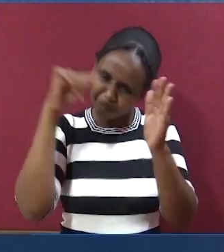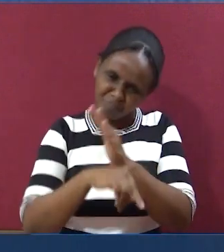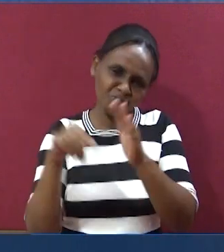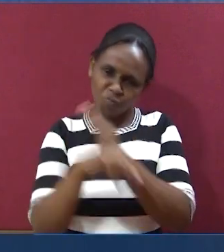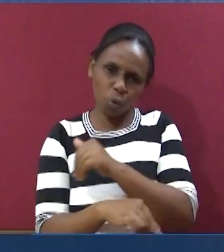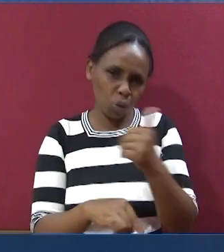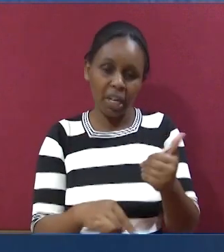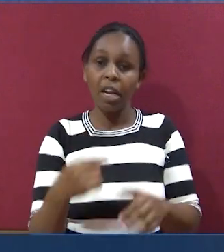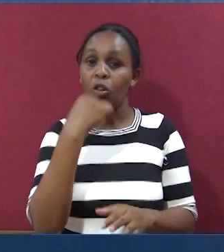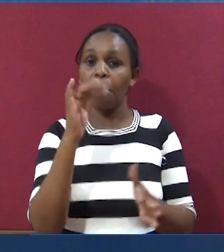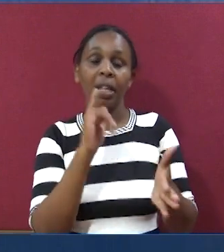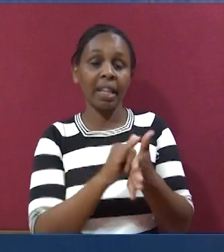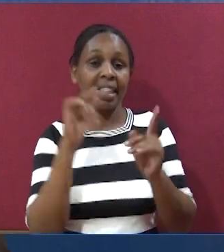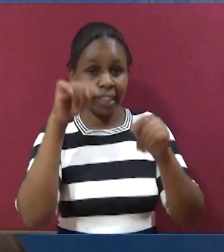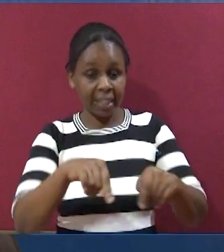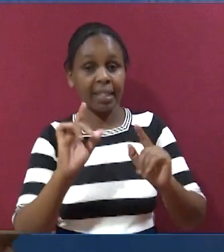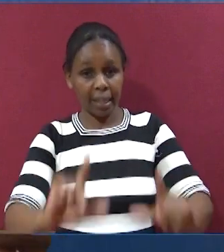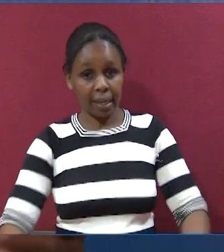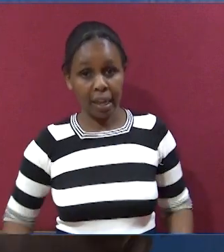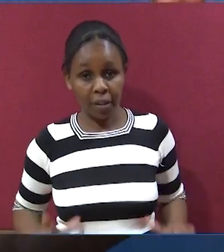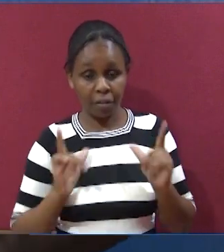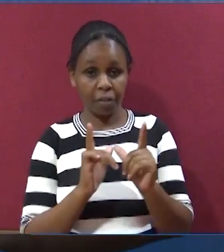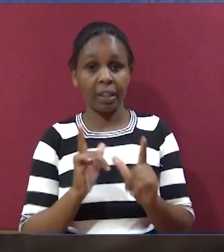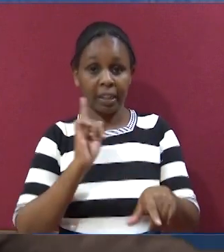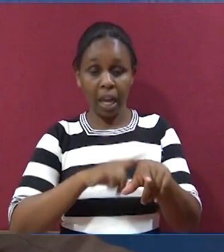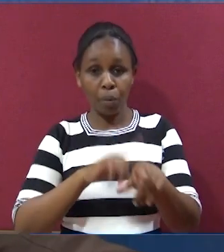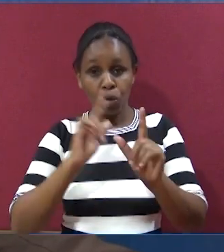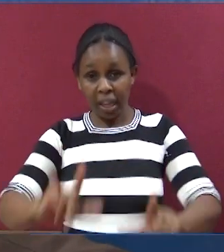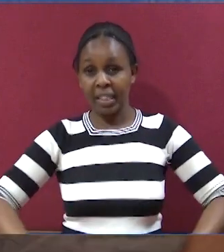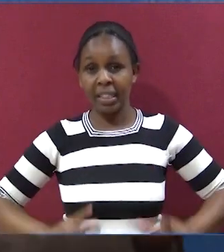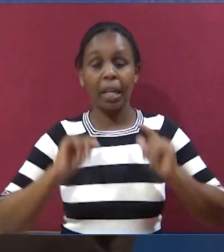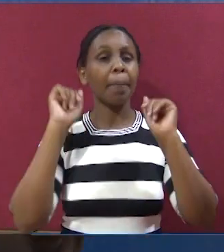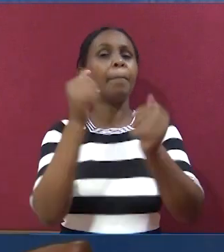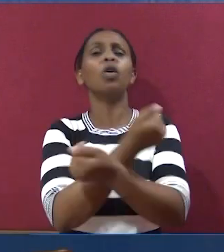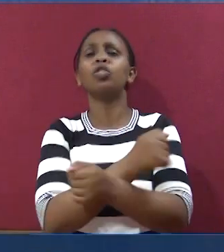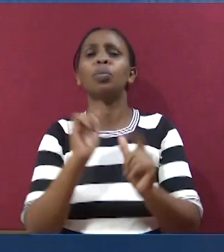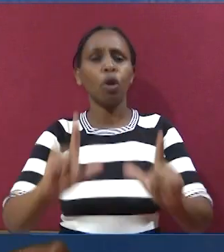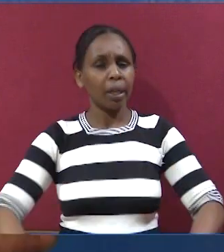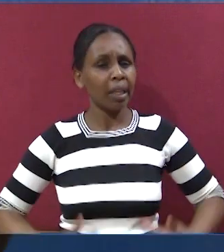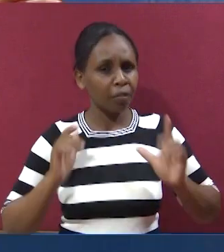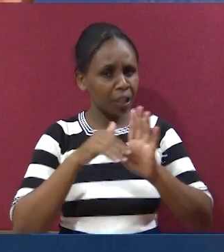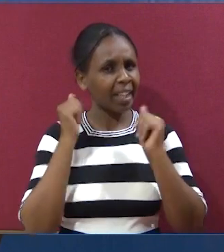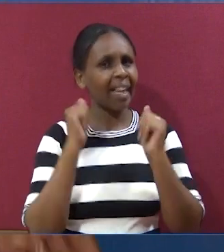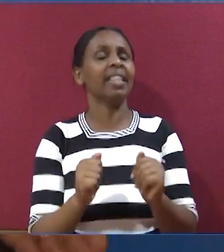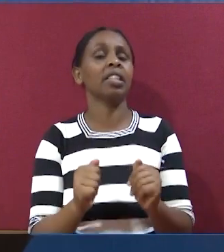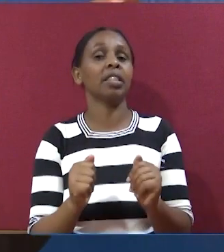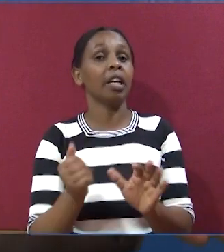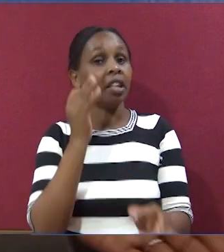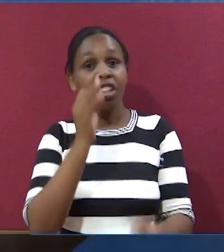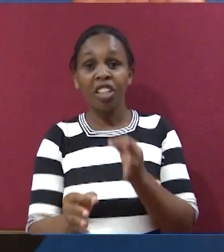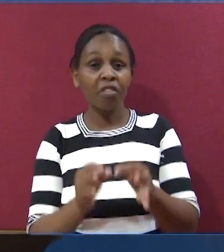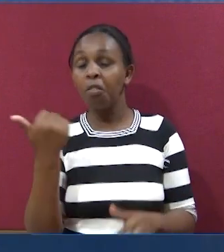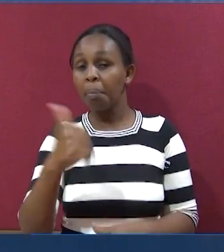kwa undani, kabisa, kabisa. Na kuambia ya kwamba katika aya maisha, unayo ishi. Autaweza kuishi kwa